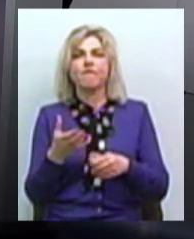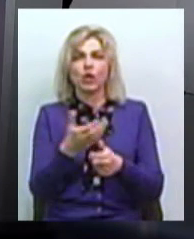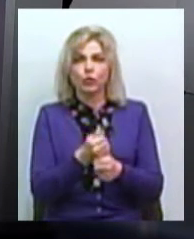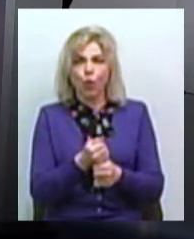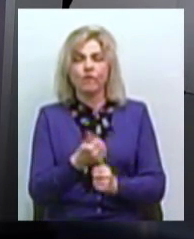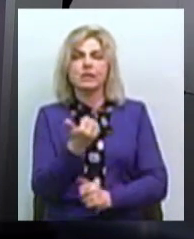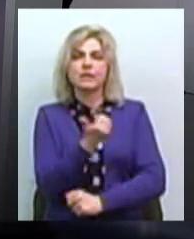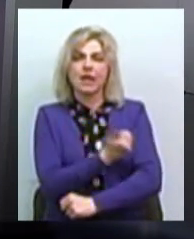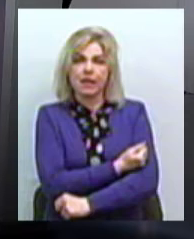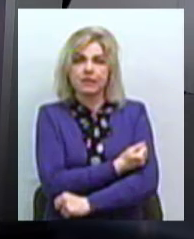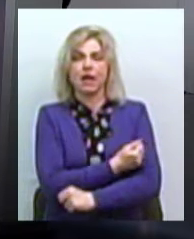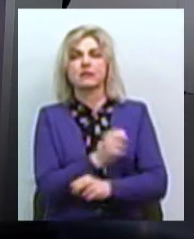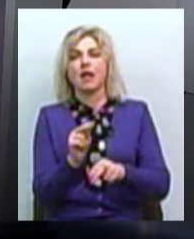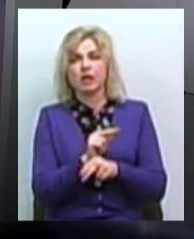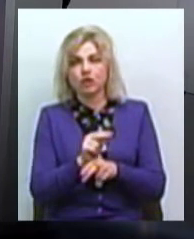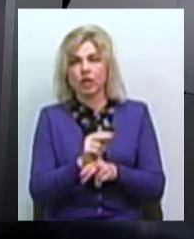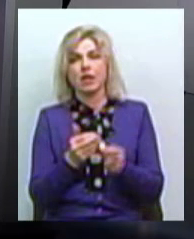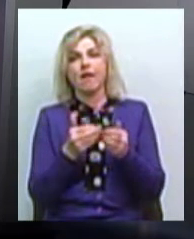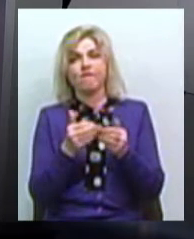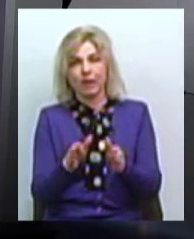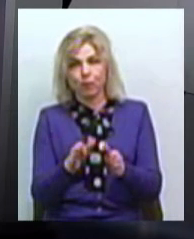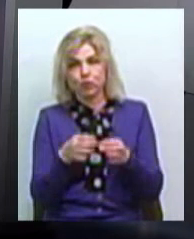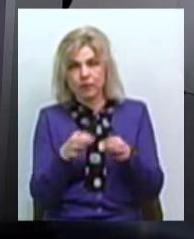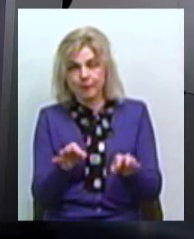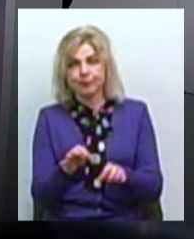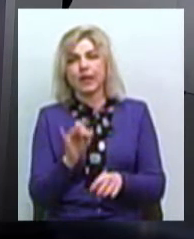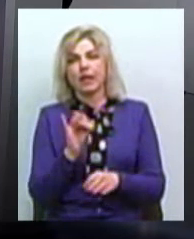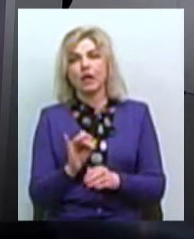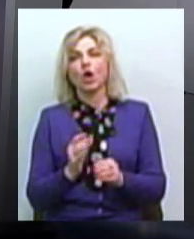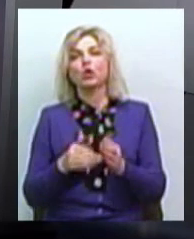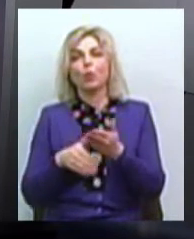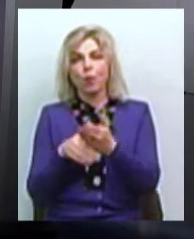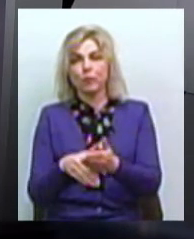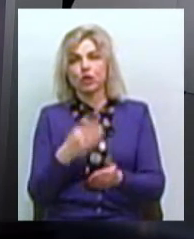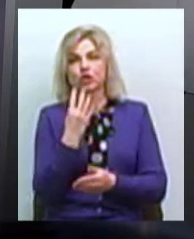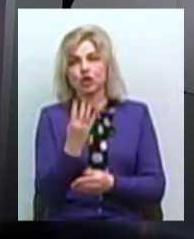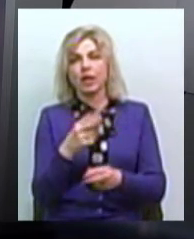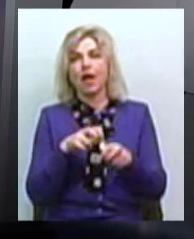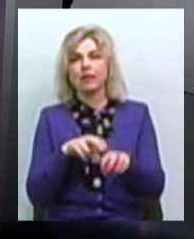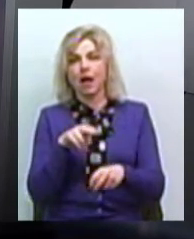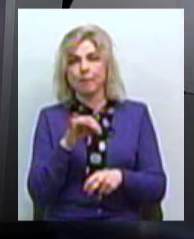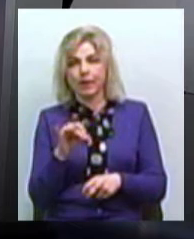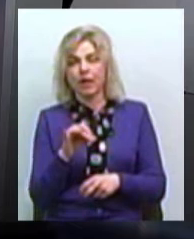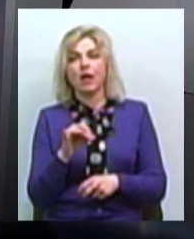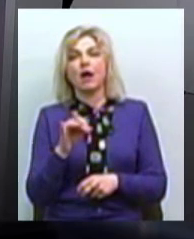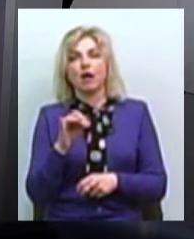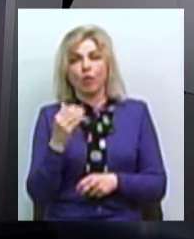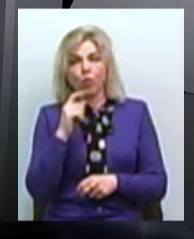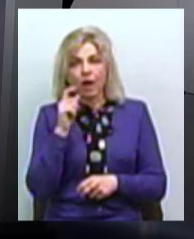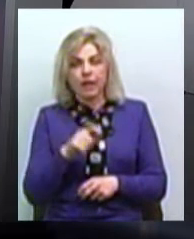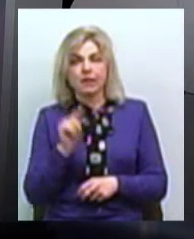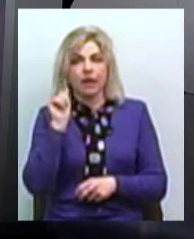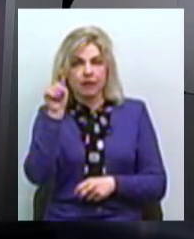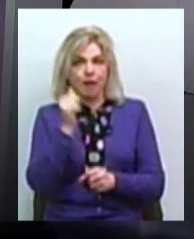пролаштування або випуск, і після цього ще їм допомогли Чотирилапи. Тов Чотирилапи Україна, вони там